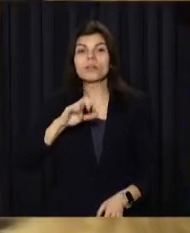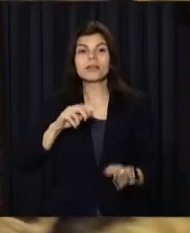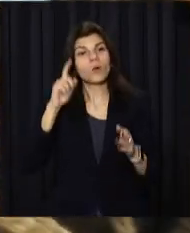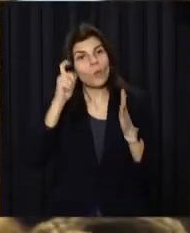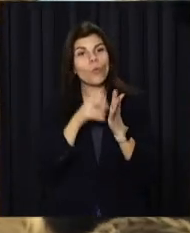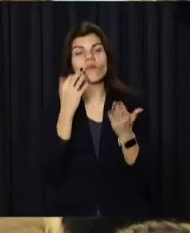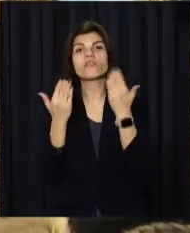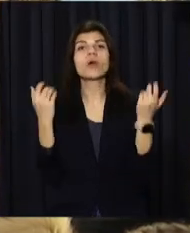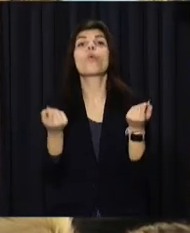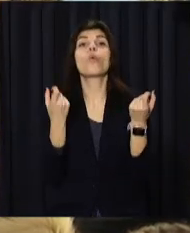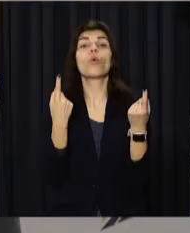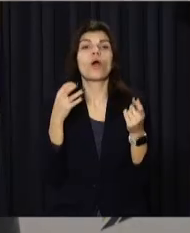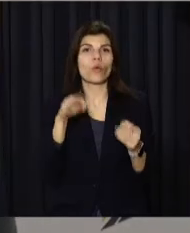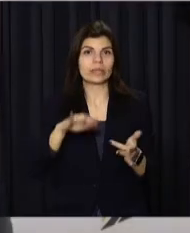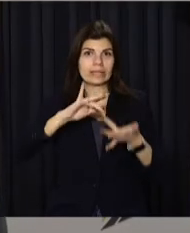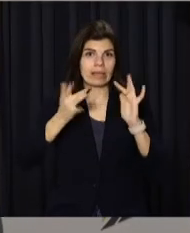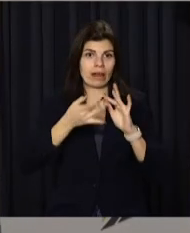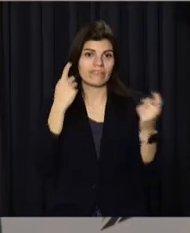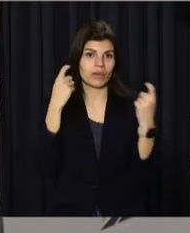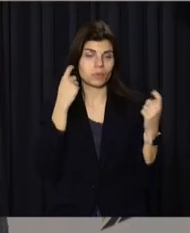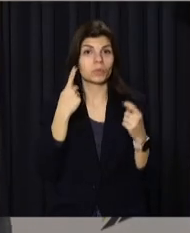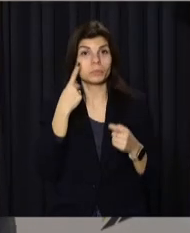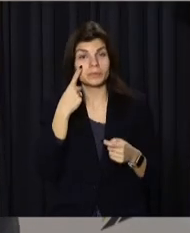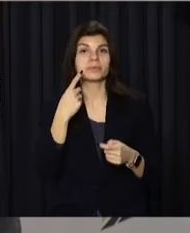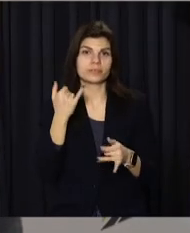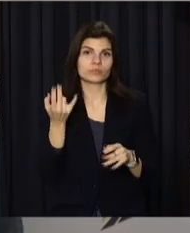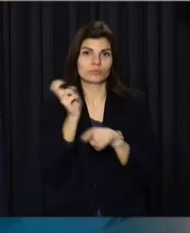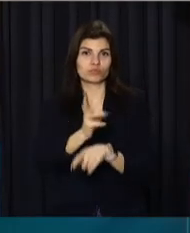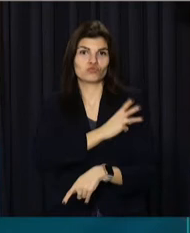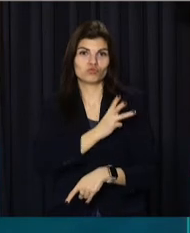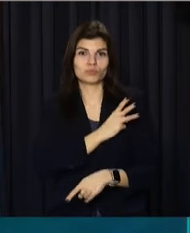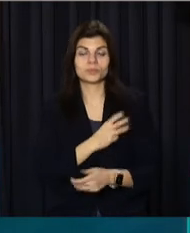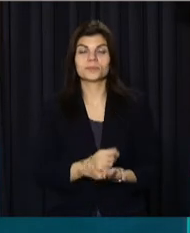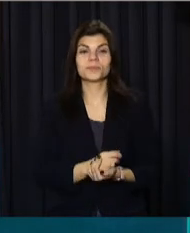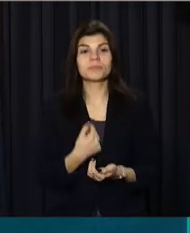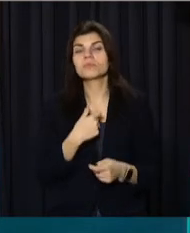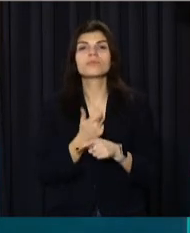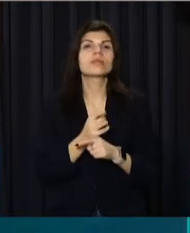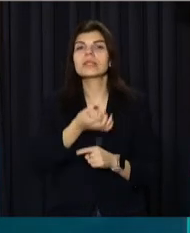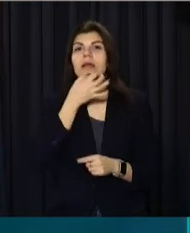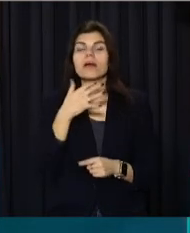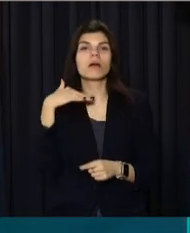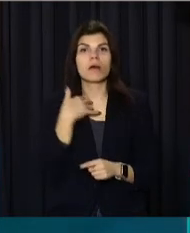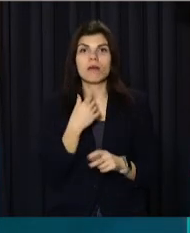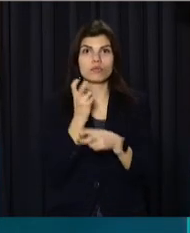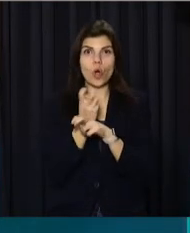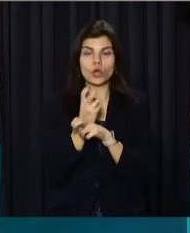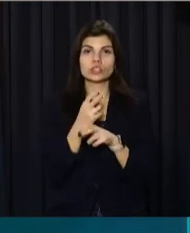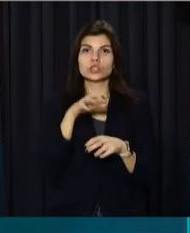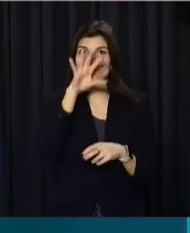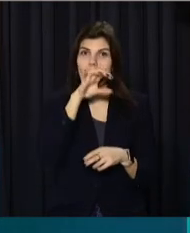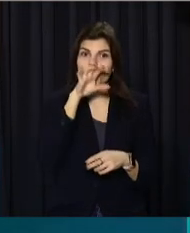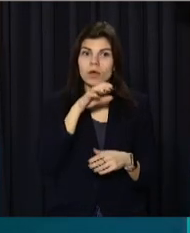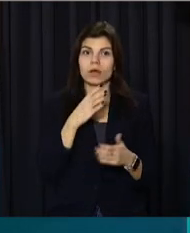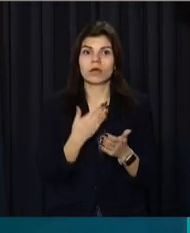виставку із соцмереж. Найбільше мені вразило, якраз, мабуть, скелети собаки